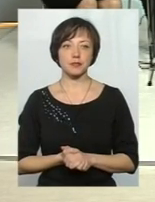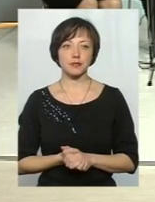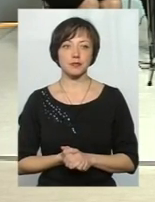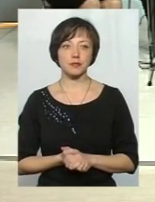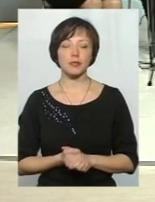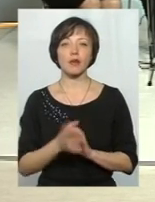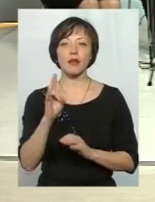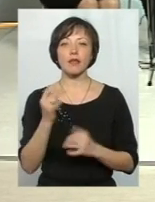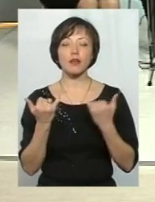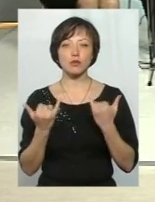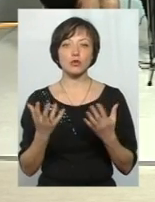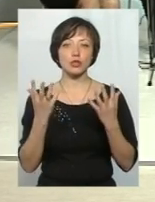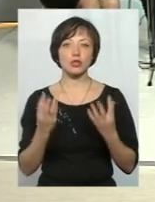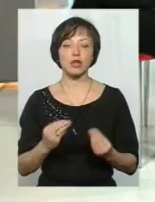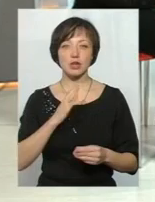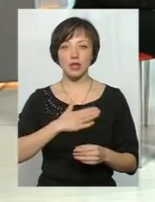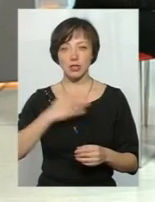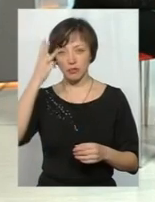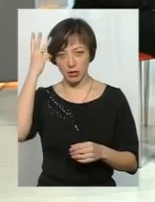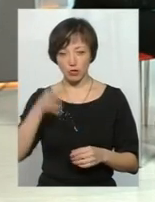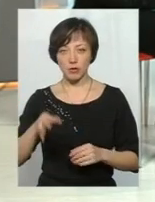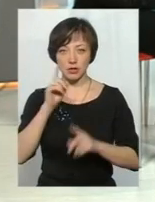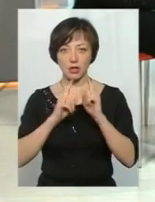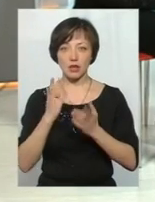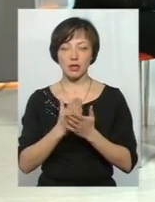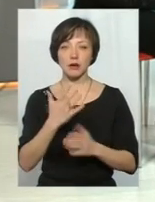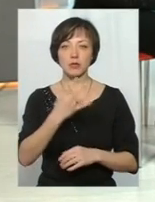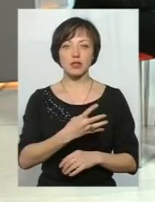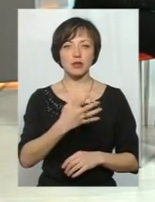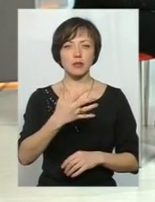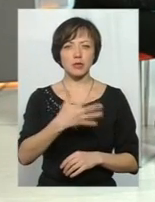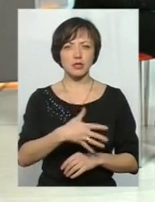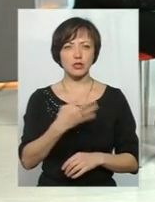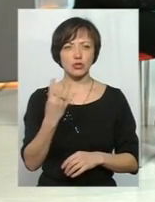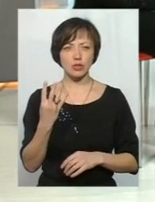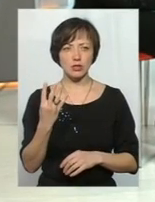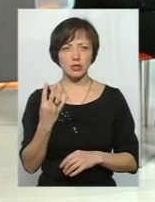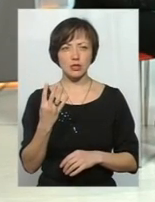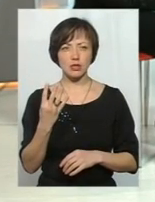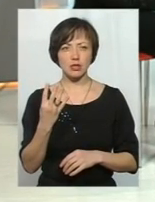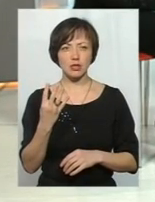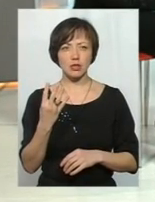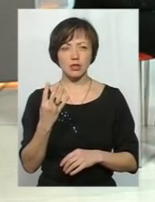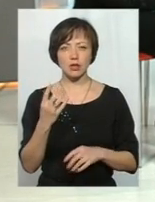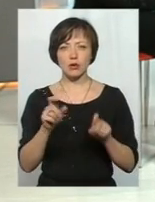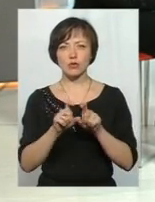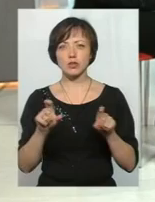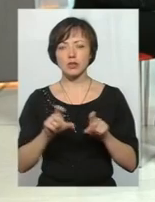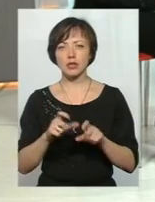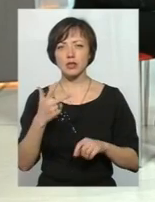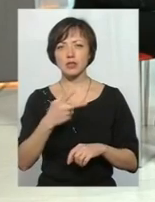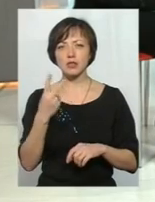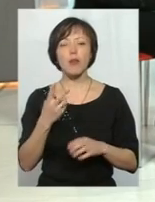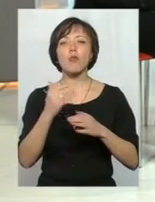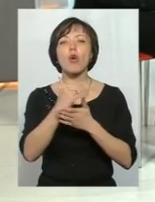На сьогоднішній день в нашій Хмельницькій обласній раді є 54 програми, і тільки 32 з них фінансуються. Звичайно, що велика кількість